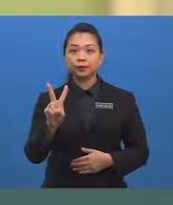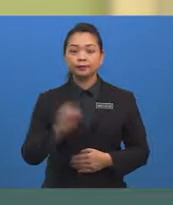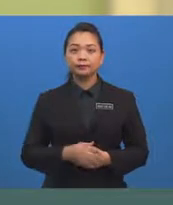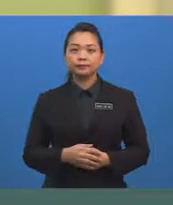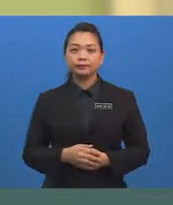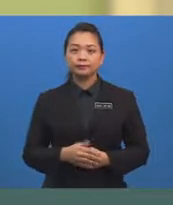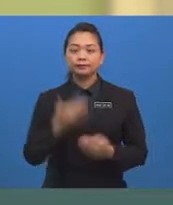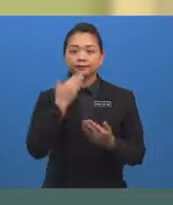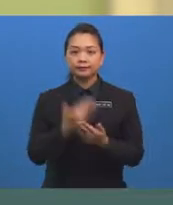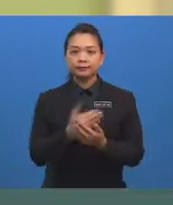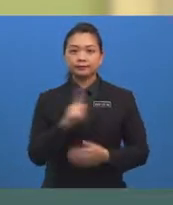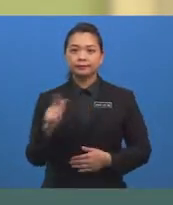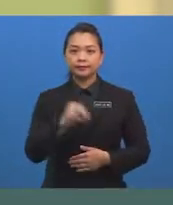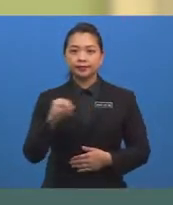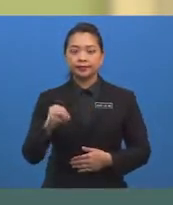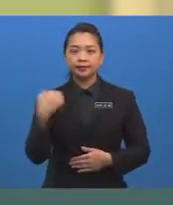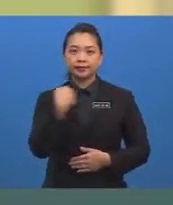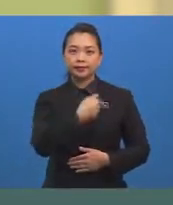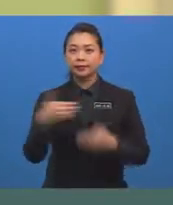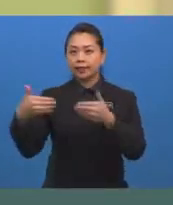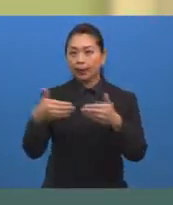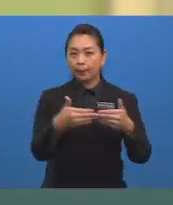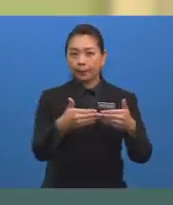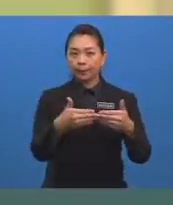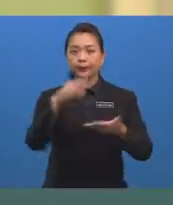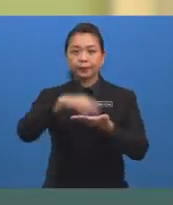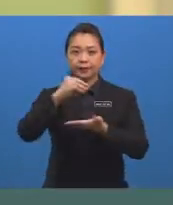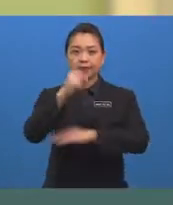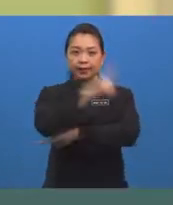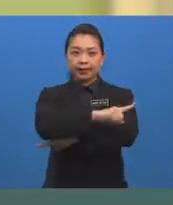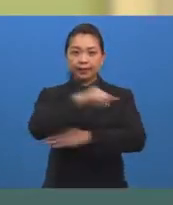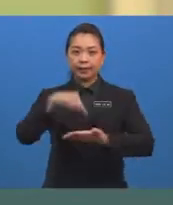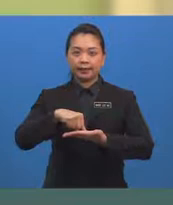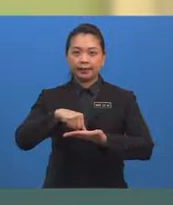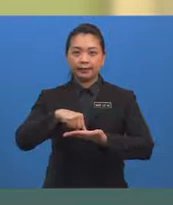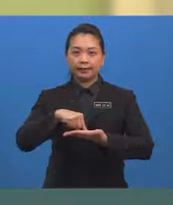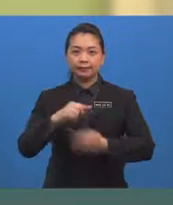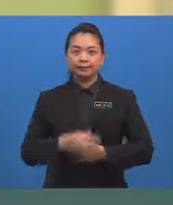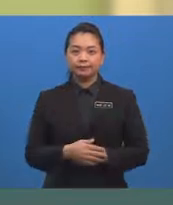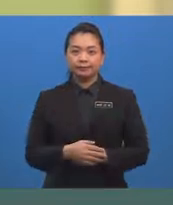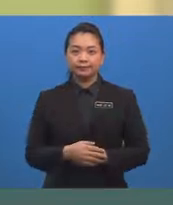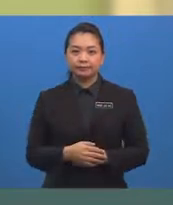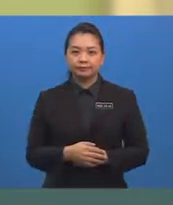Baiklah, murid-murid, kita teruskan lagi sesi pembelajaran pada hari ini.